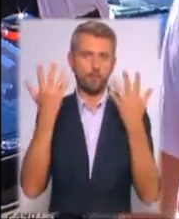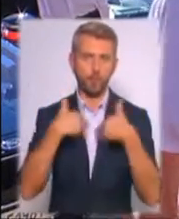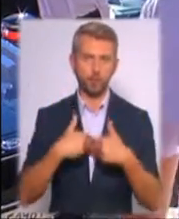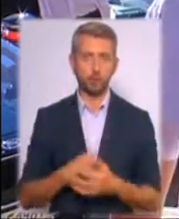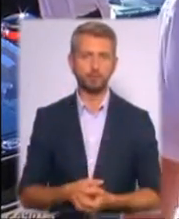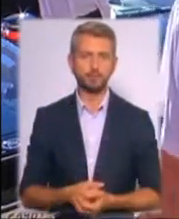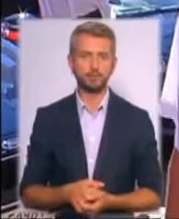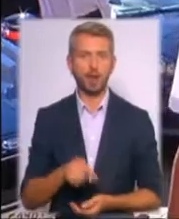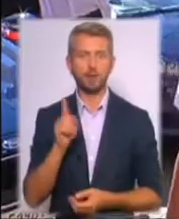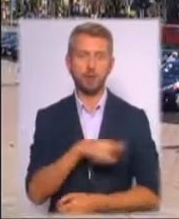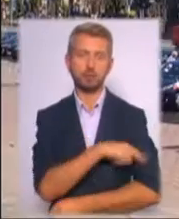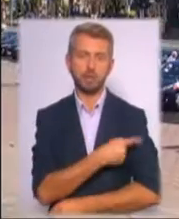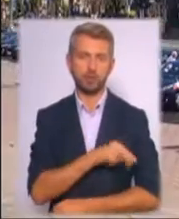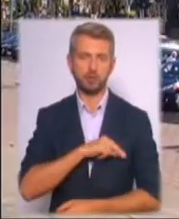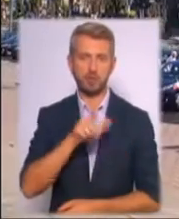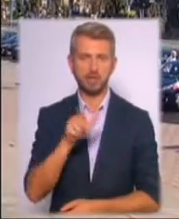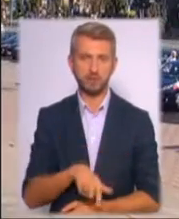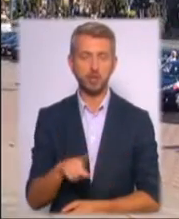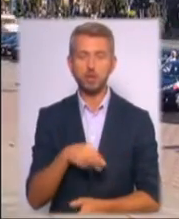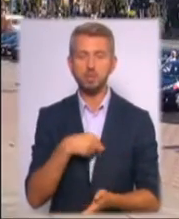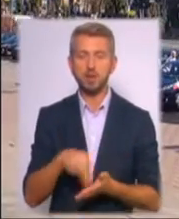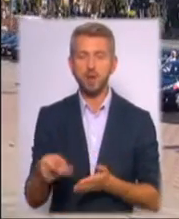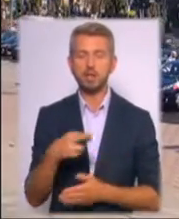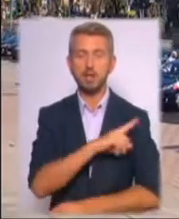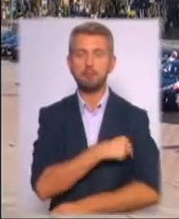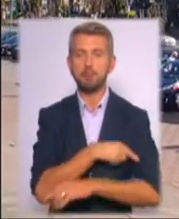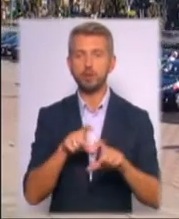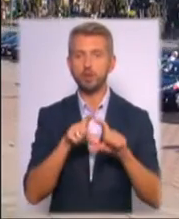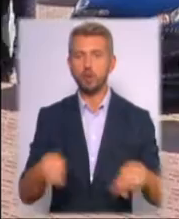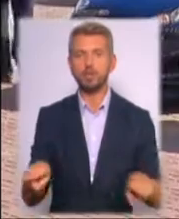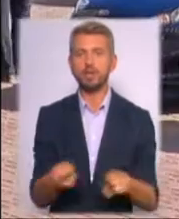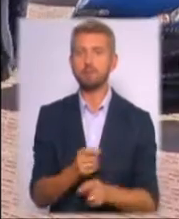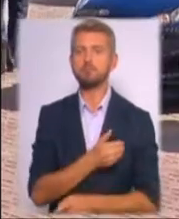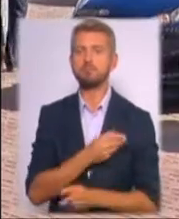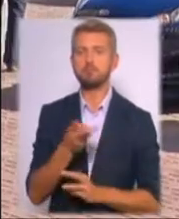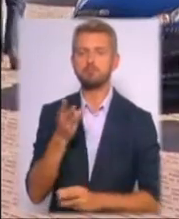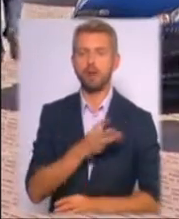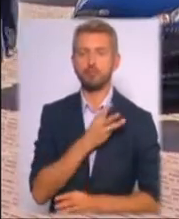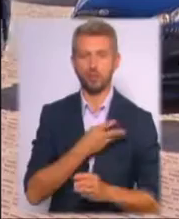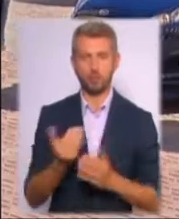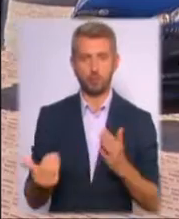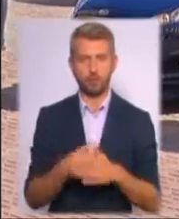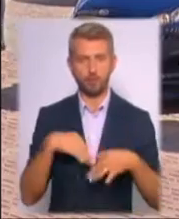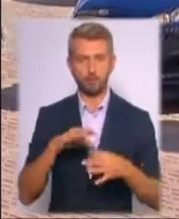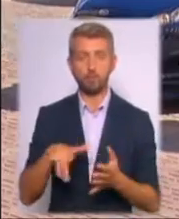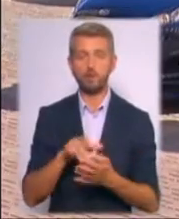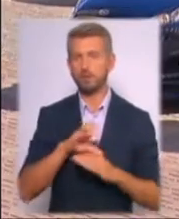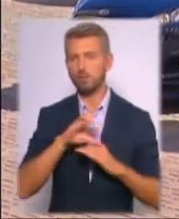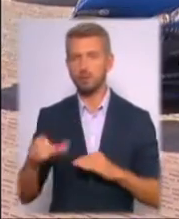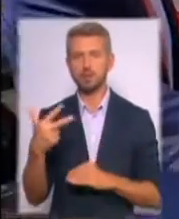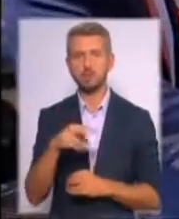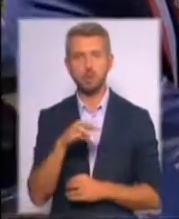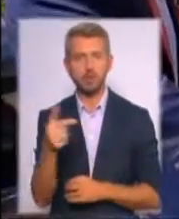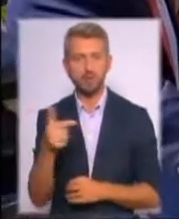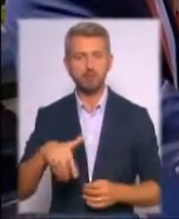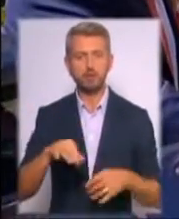також медичний працівник. Аби придбати для медустанов такі бажані нові авто, місто виділило з бюджету 30 мільйонів гривень. Всі